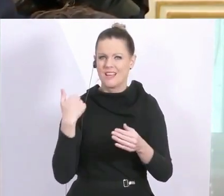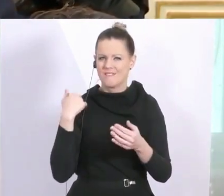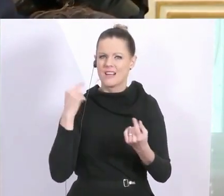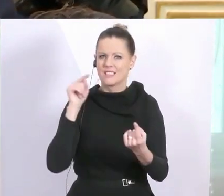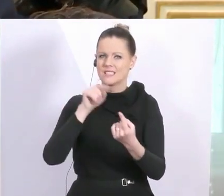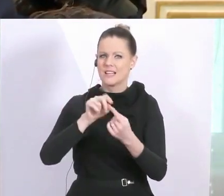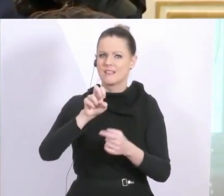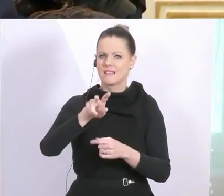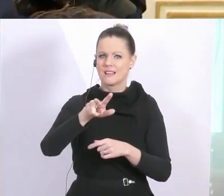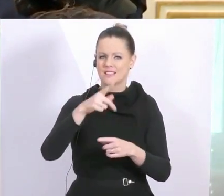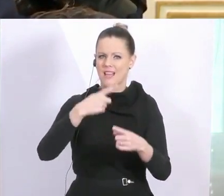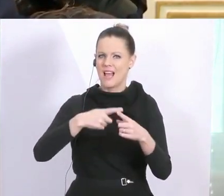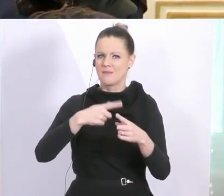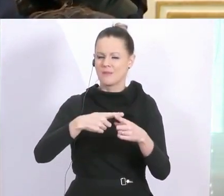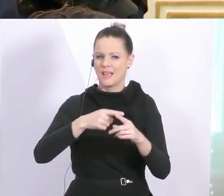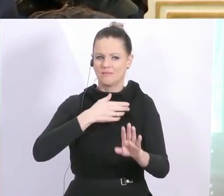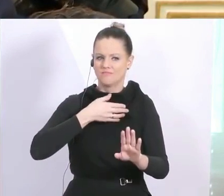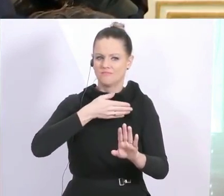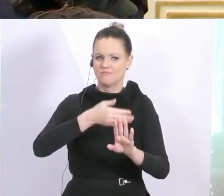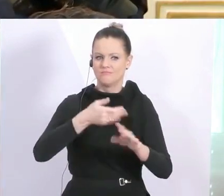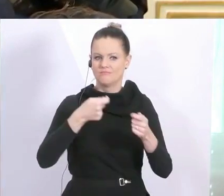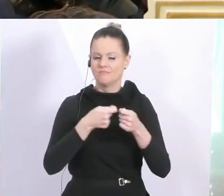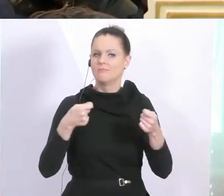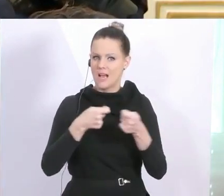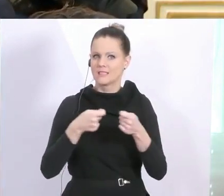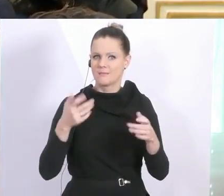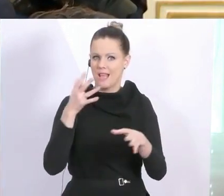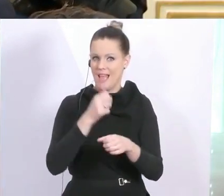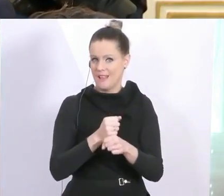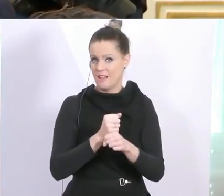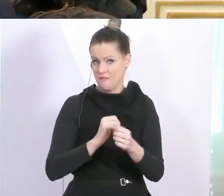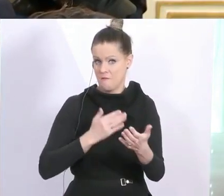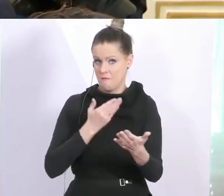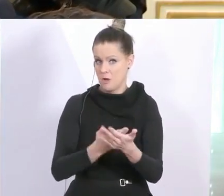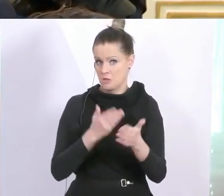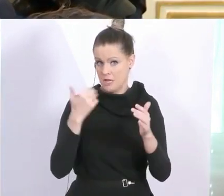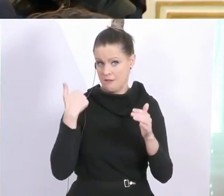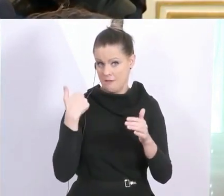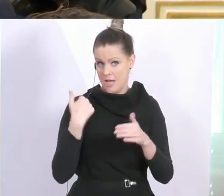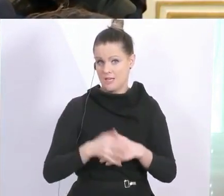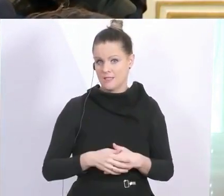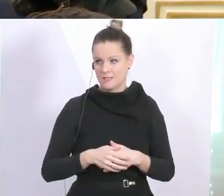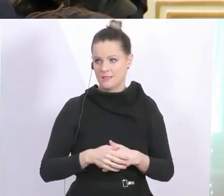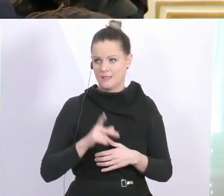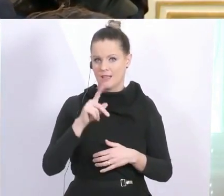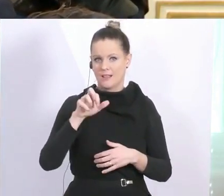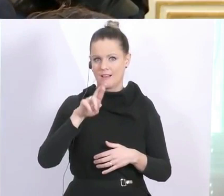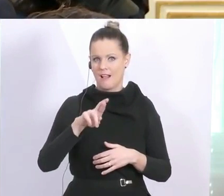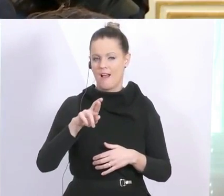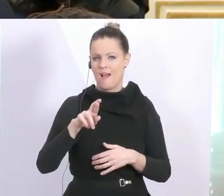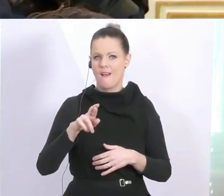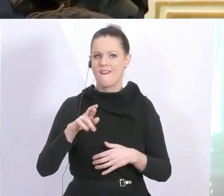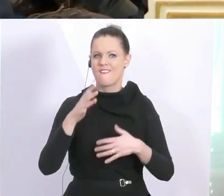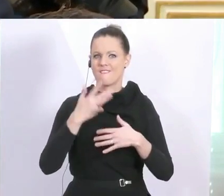auch als ein Zeitraum für die bisherigen Maßnahmen vorgeschlagen. Aus dem Karfreitags-Zauber oder dem